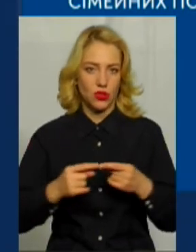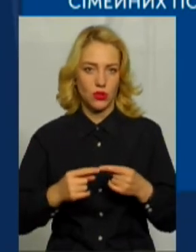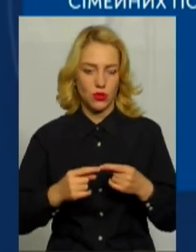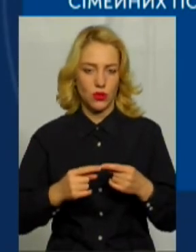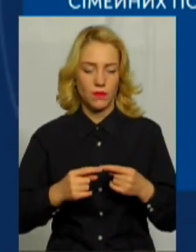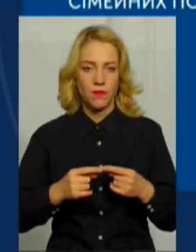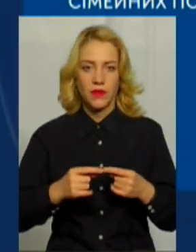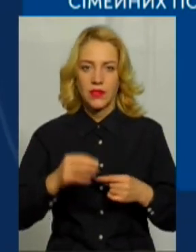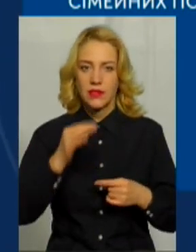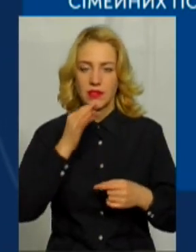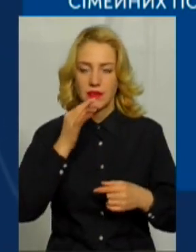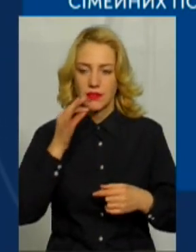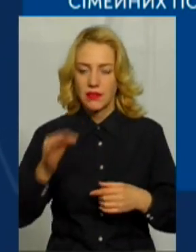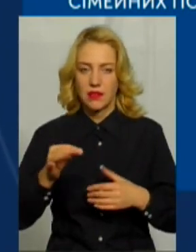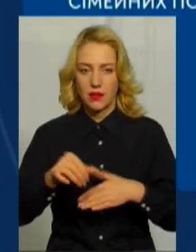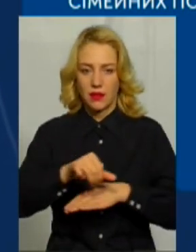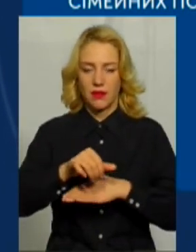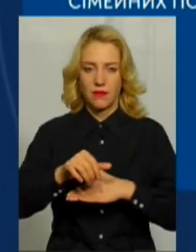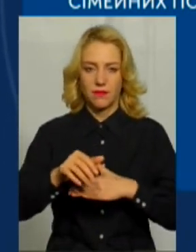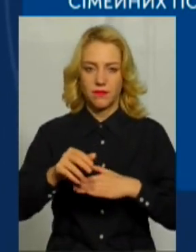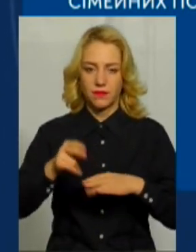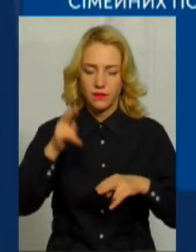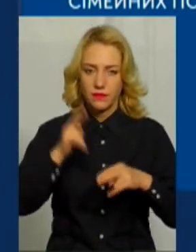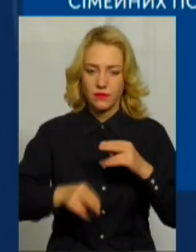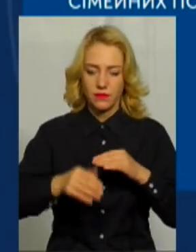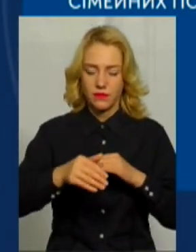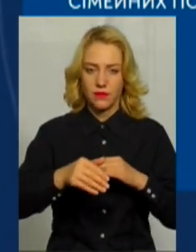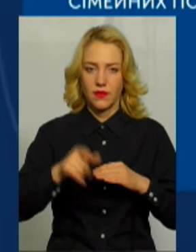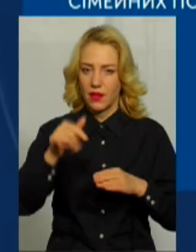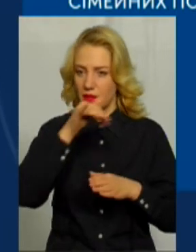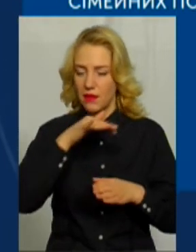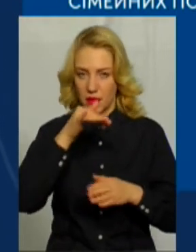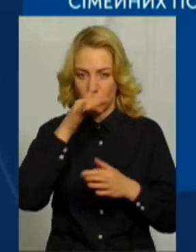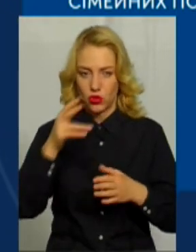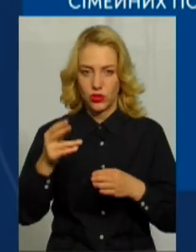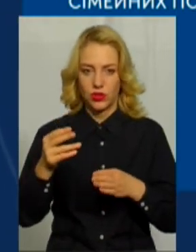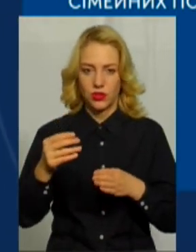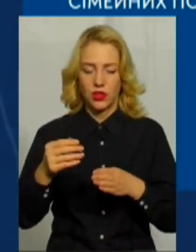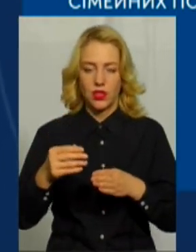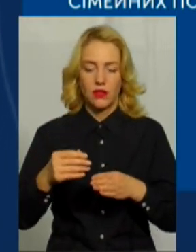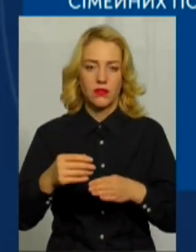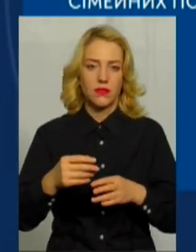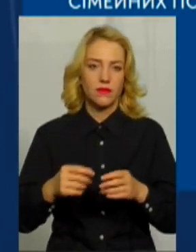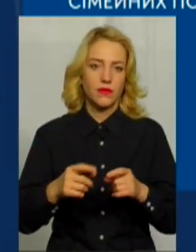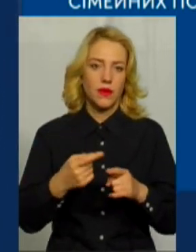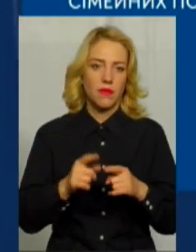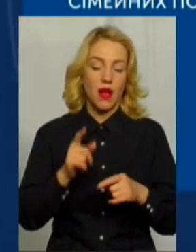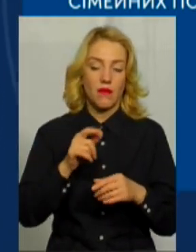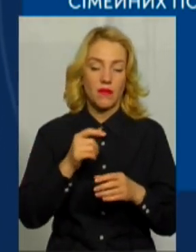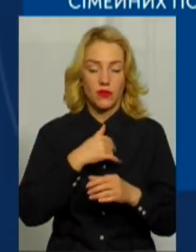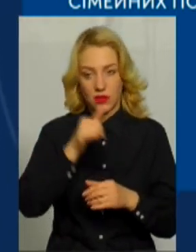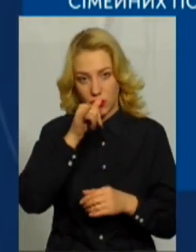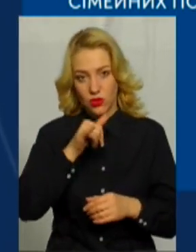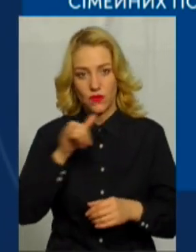для партнера межі, за які він не має права переходити, а ви йому більше не дозволяєте це